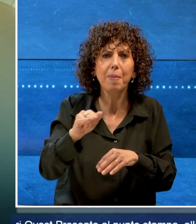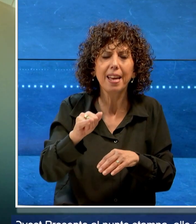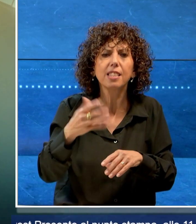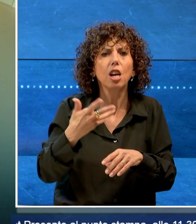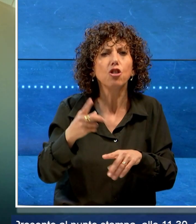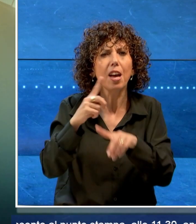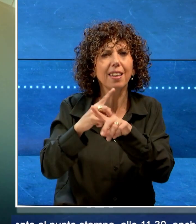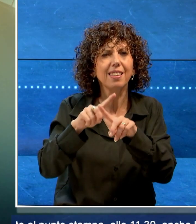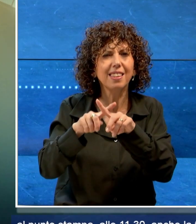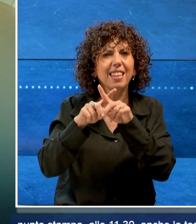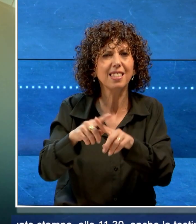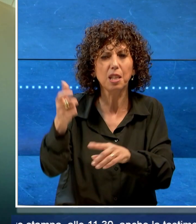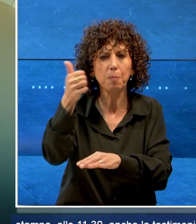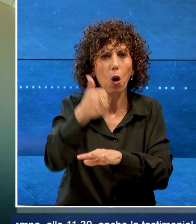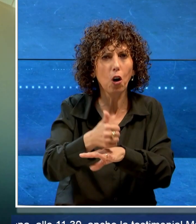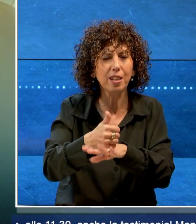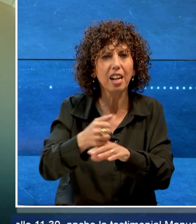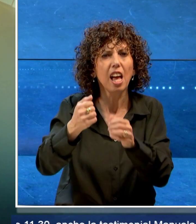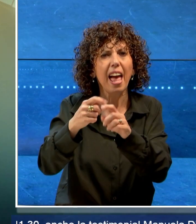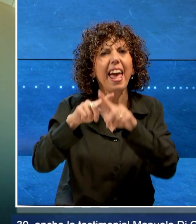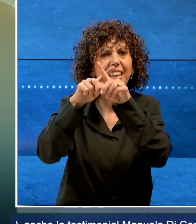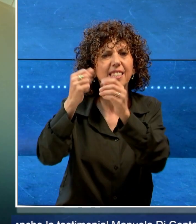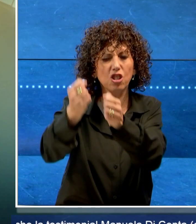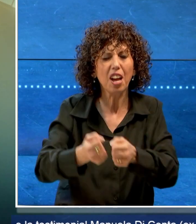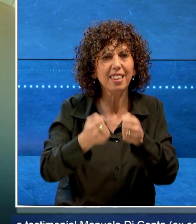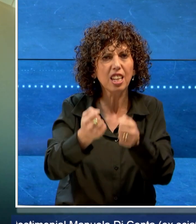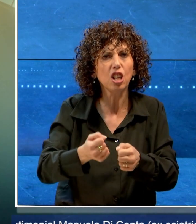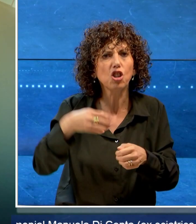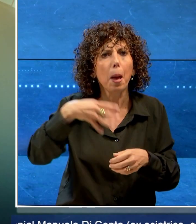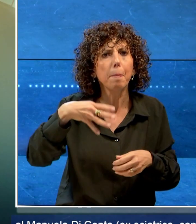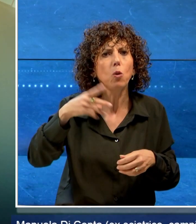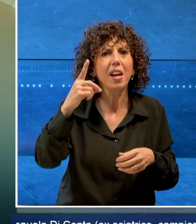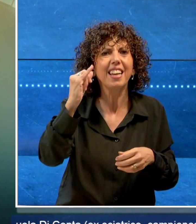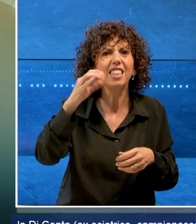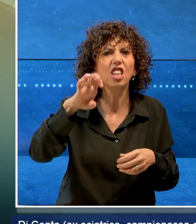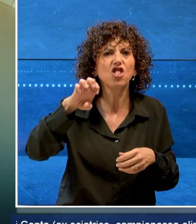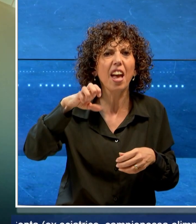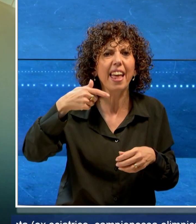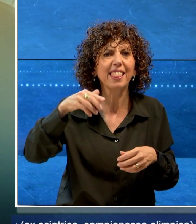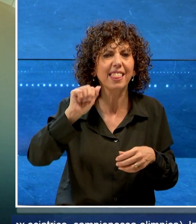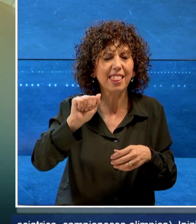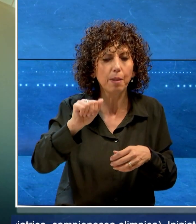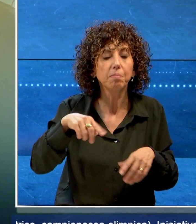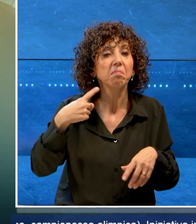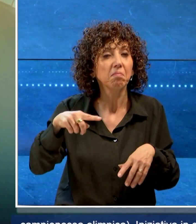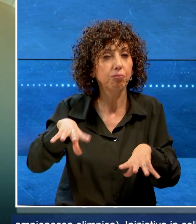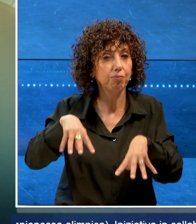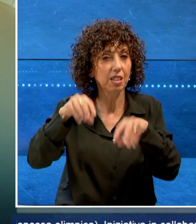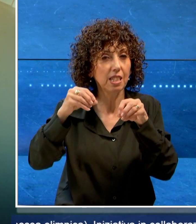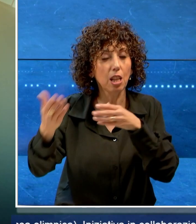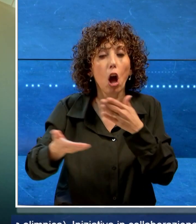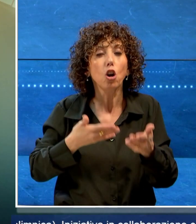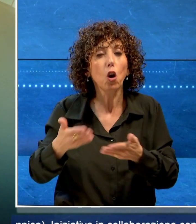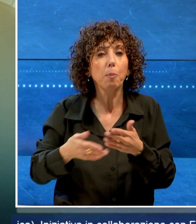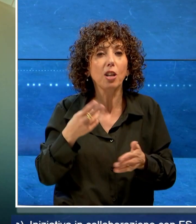Manuela Vicenta, ex sciatrice e campionessa olimpica. Iniziativa in collaborazione con